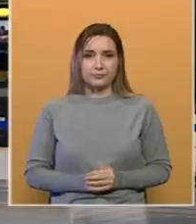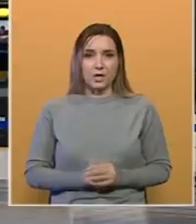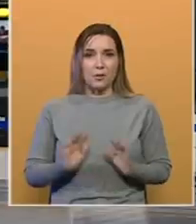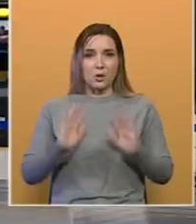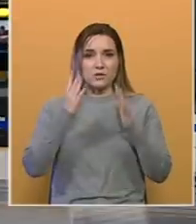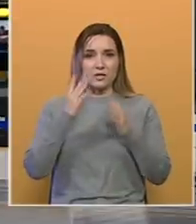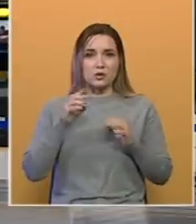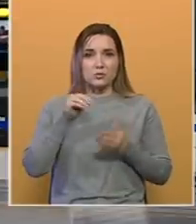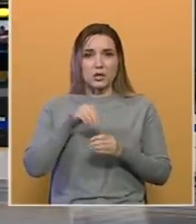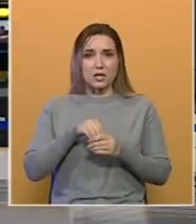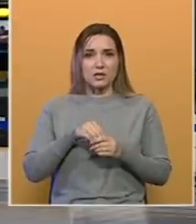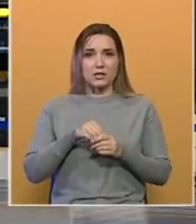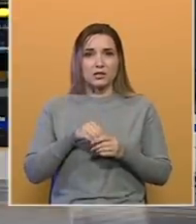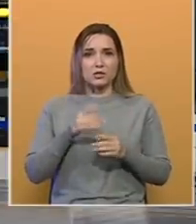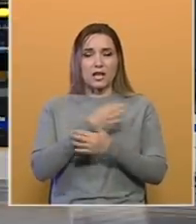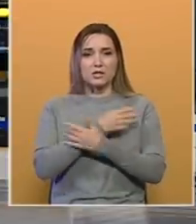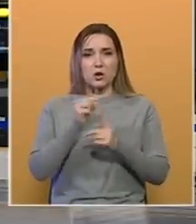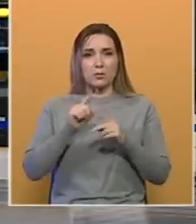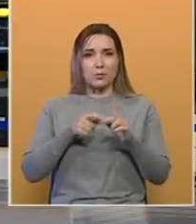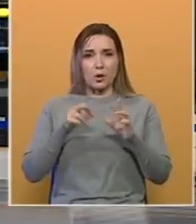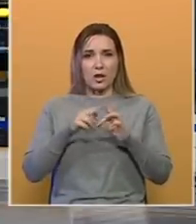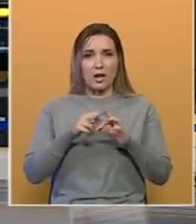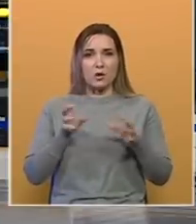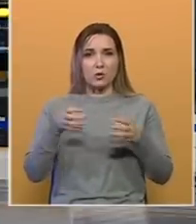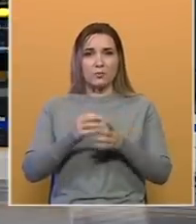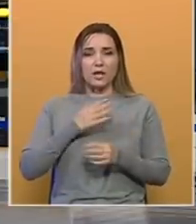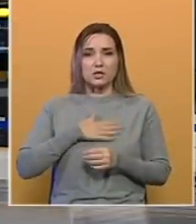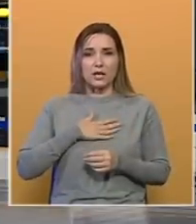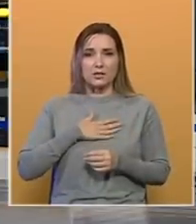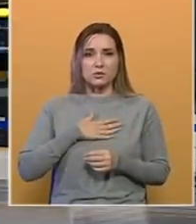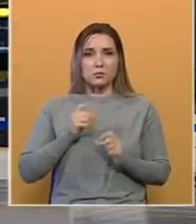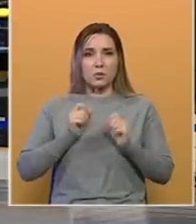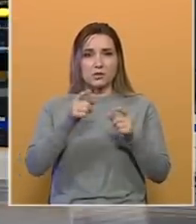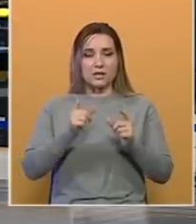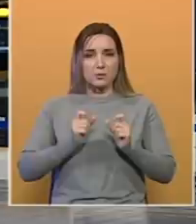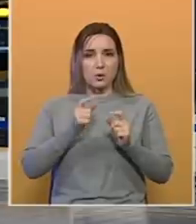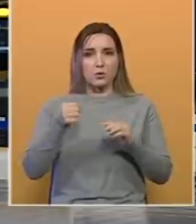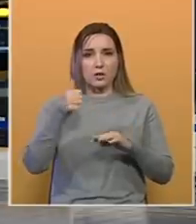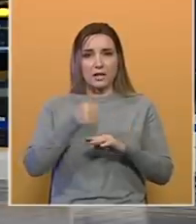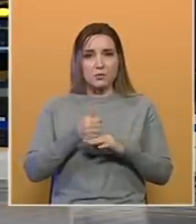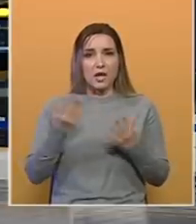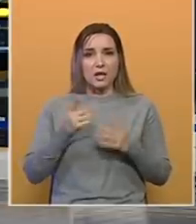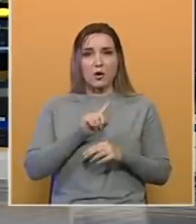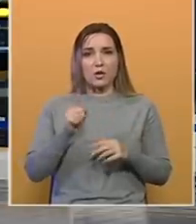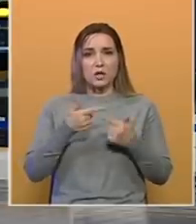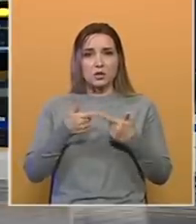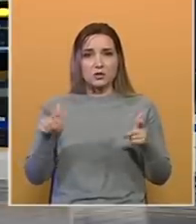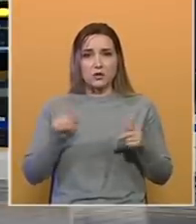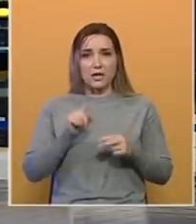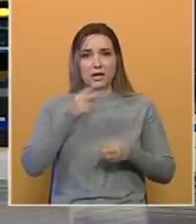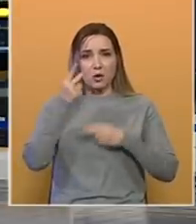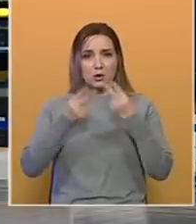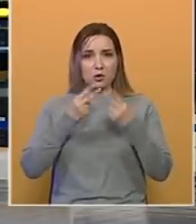Prosjedovali su mještani željeznog polja. Prosjednim okupljanjem željeli su, kažu, poslati poruku nadležnima kako neće dozvoliti